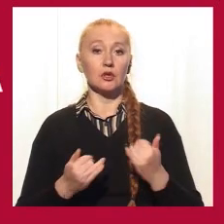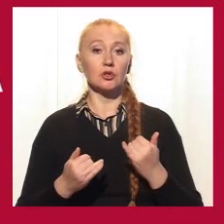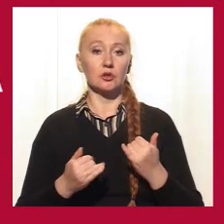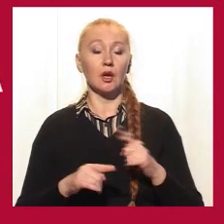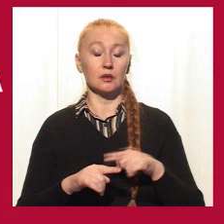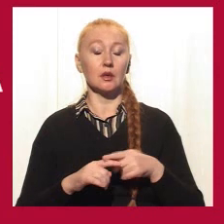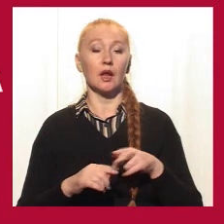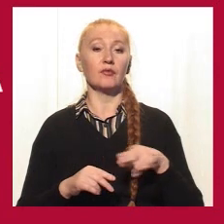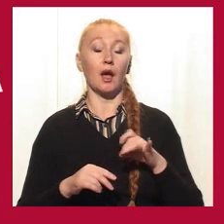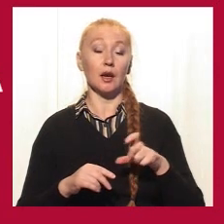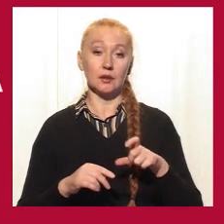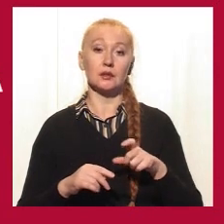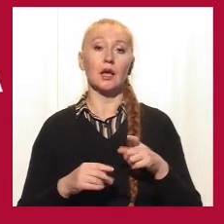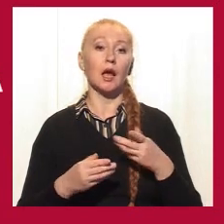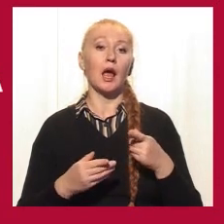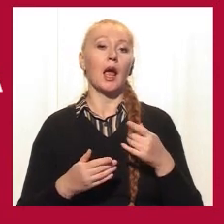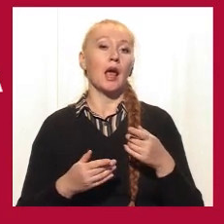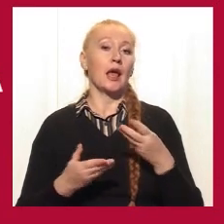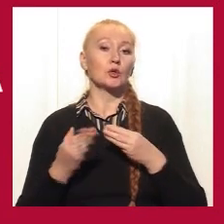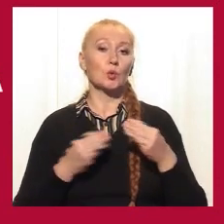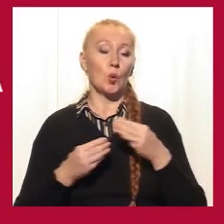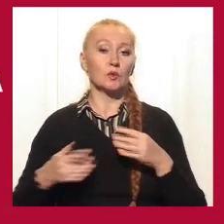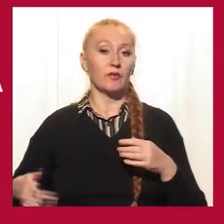діаліз, на іншіній почці,